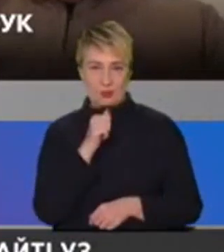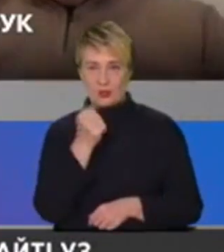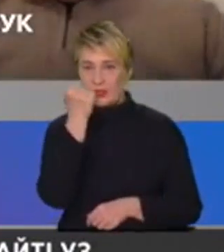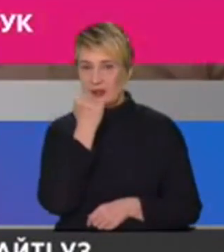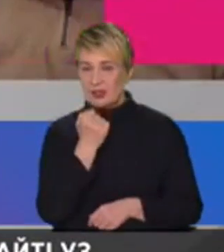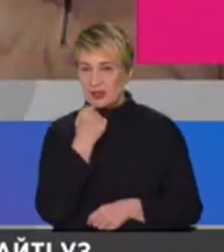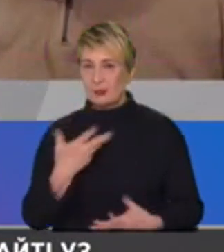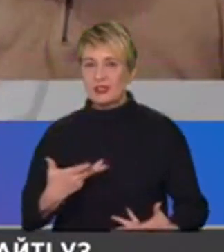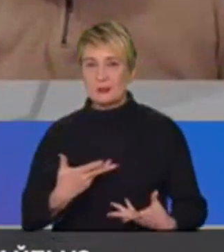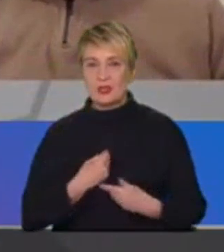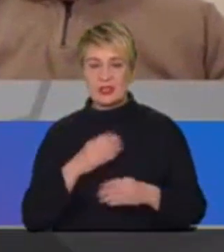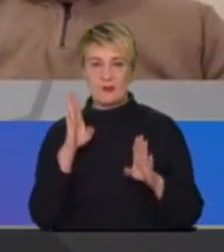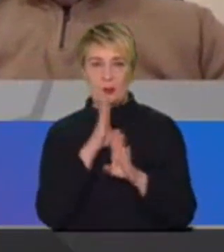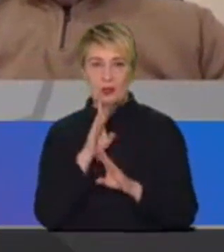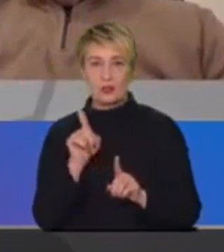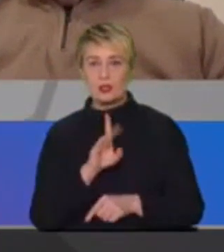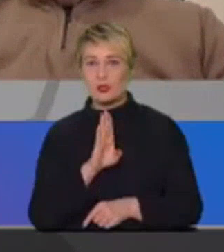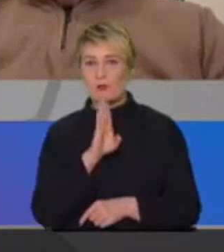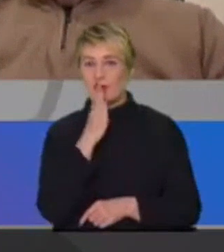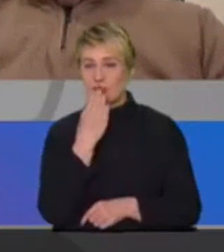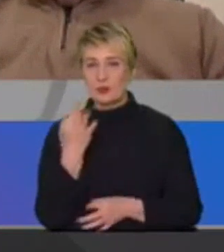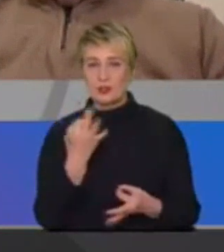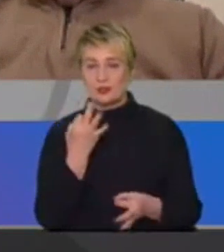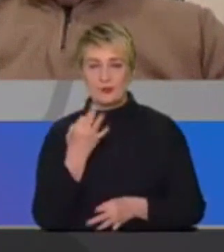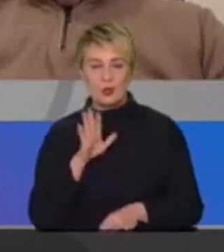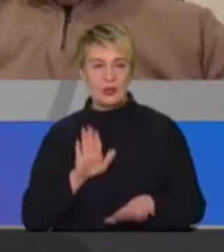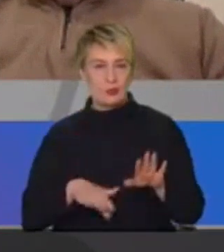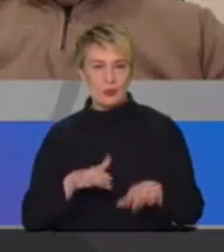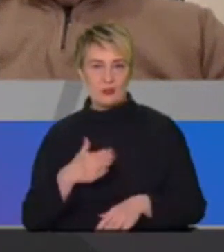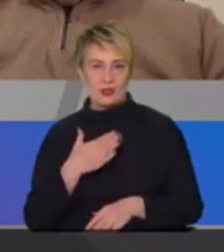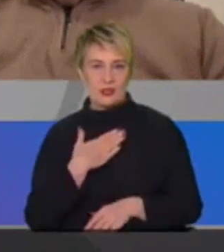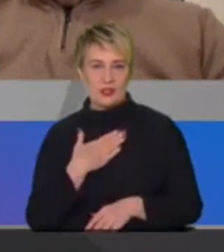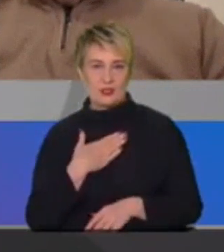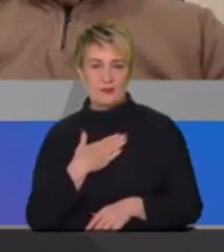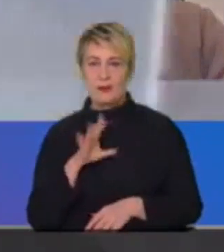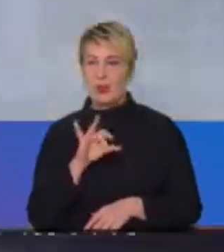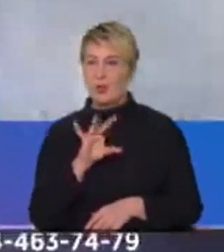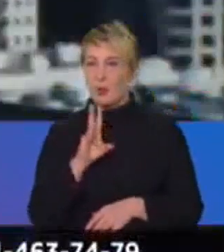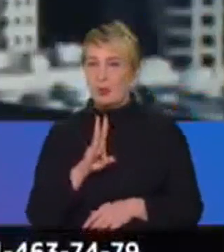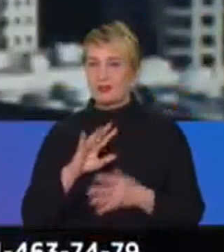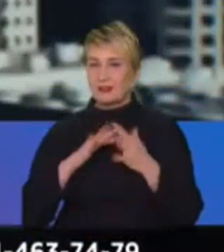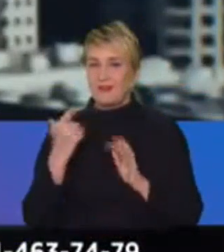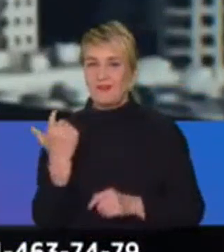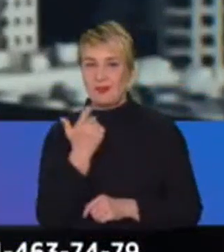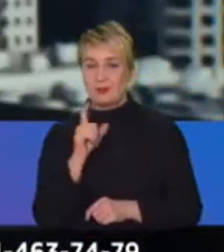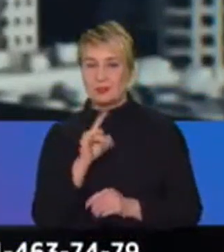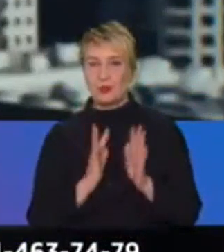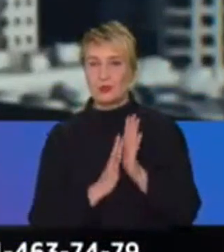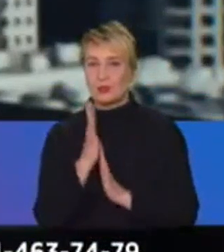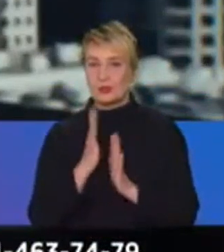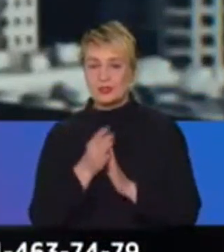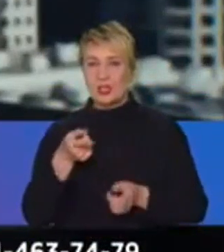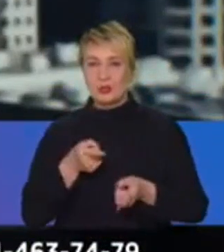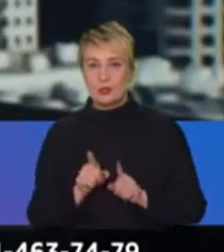погоди, і, звісно, щоб ворожий чобіт не топтав наші угіддя. Роман Дяжук, фермер, що ворожує органічні овочі та фрукти, був